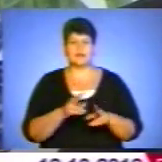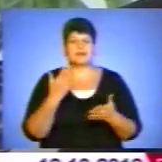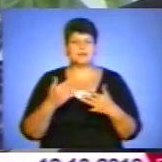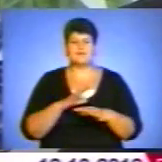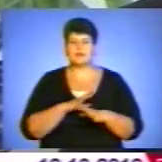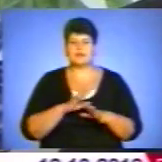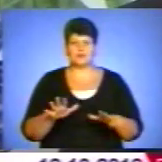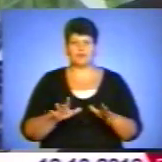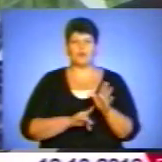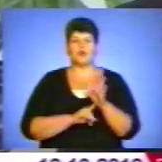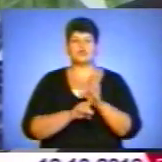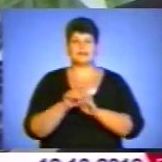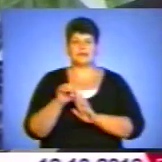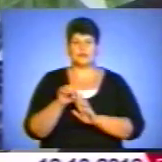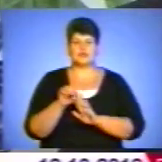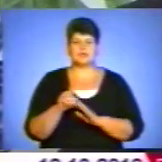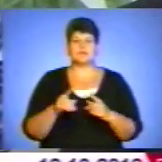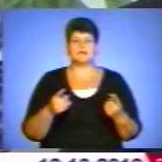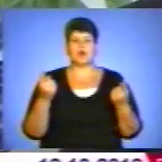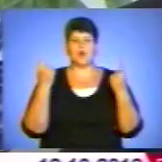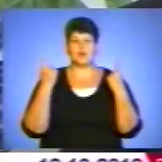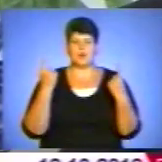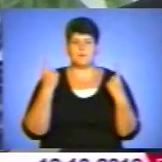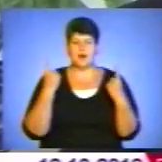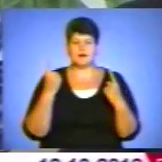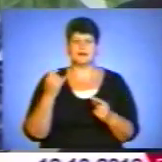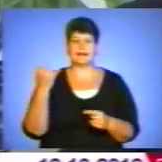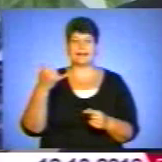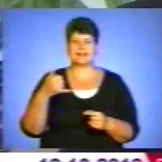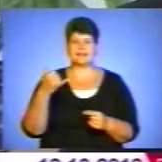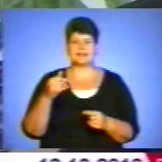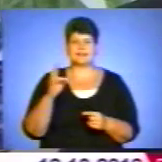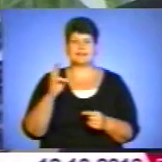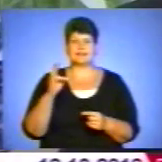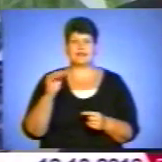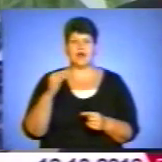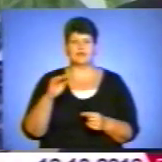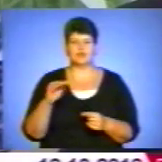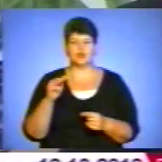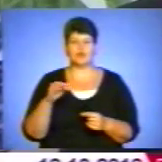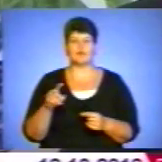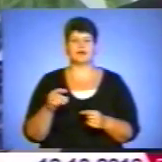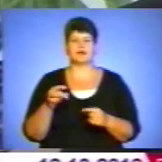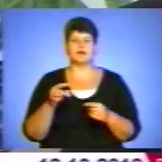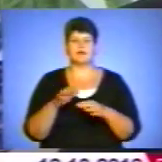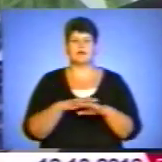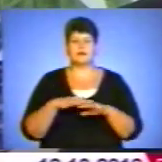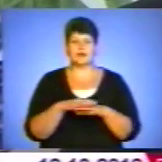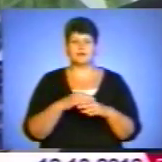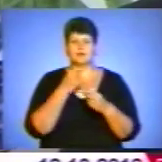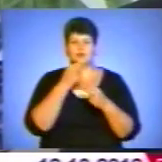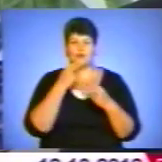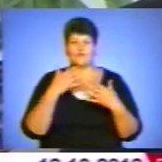не був. От починаючи від глобальних нафтових ринків продовольча, житово